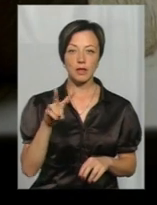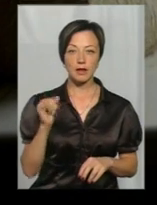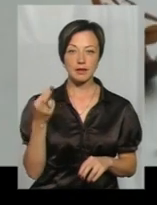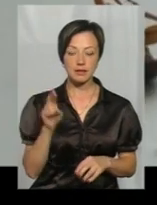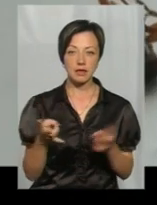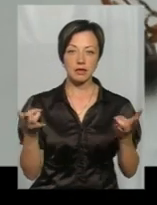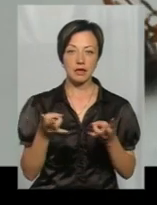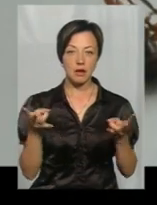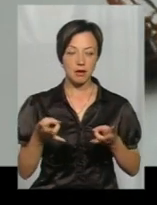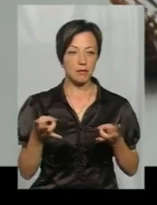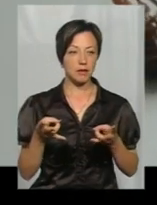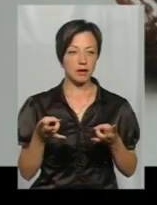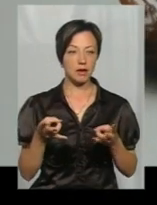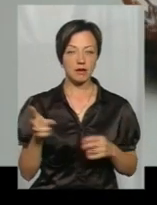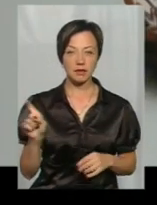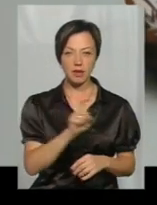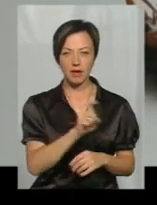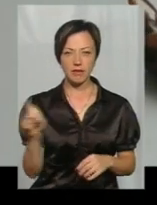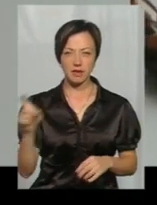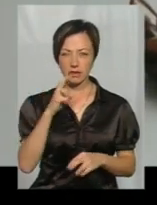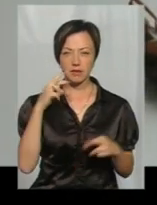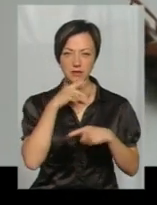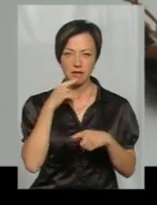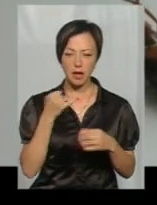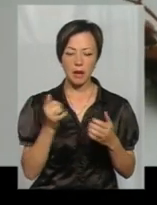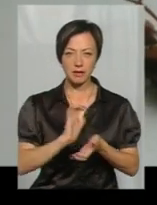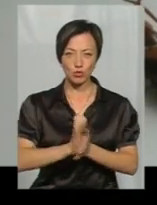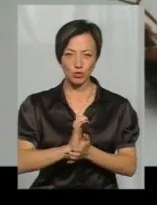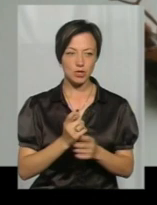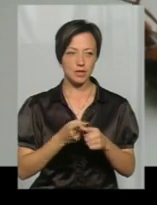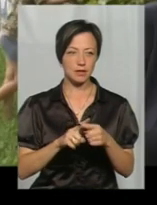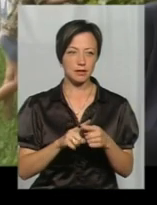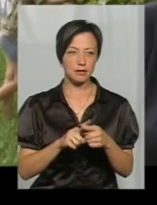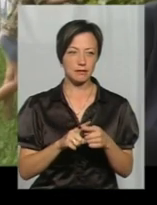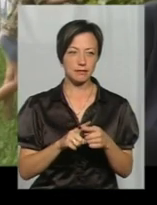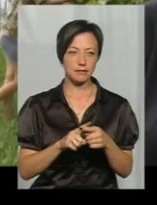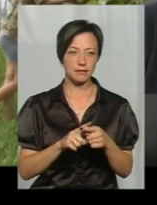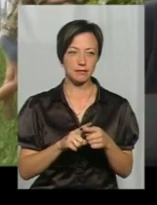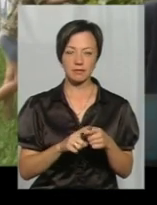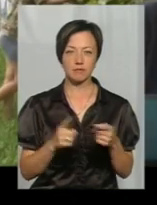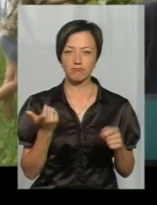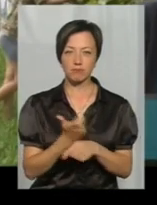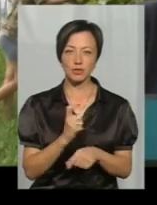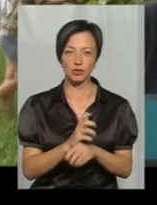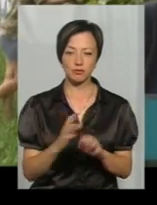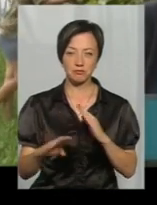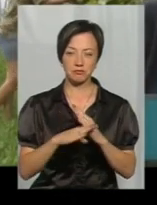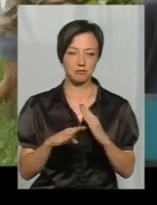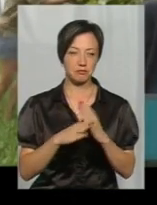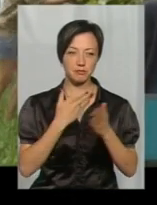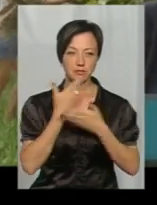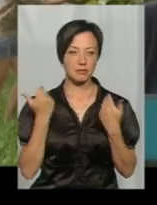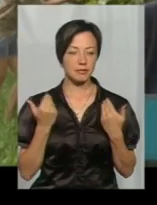треба травити діхлофосом і механічним способом їх душити, більше нам ніхто нічим не поміг.